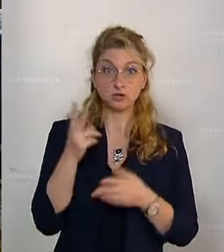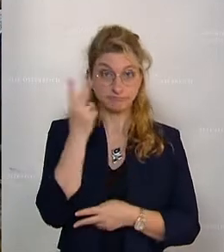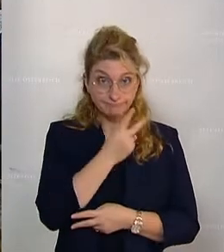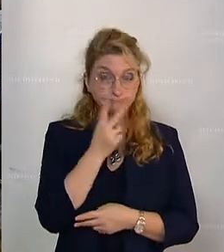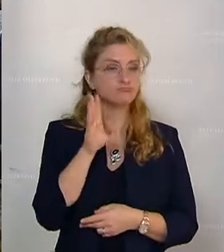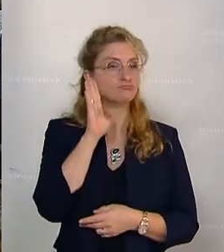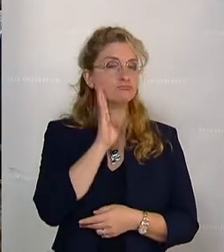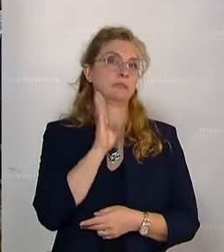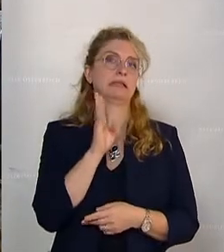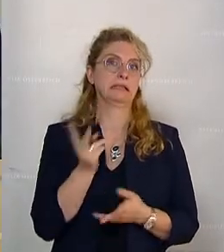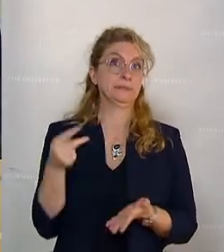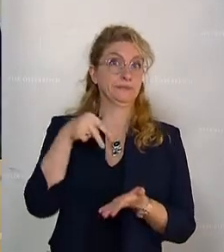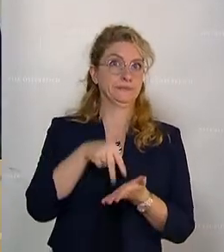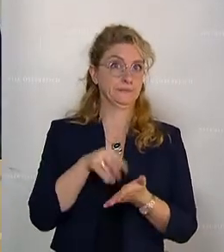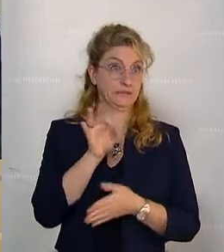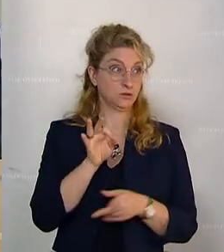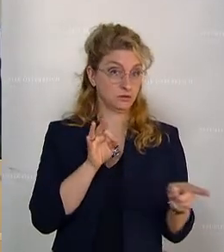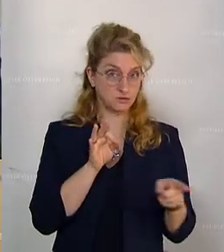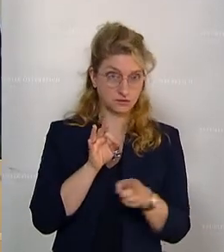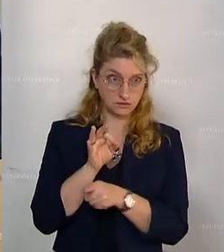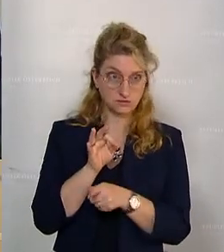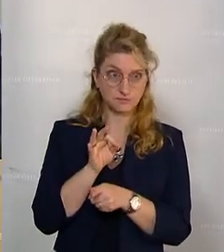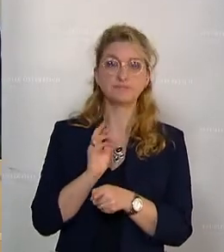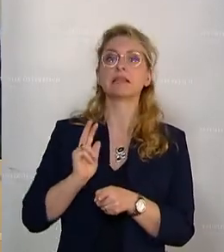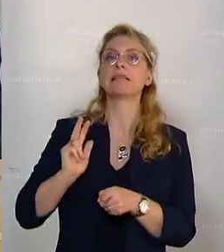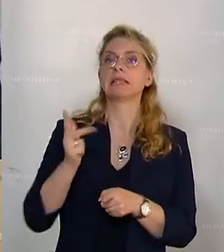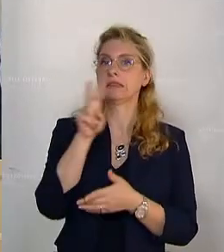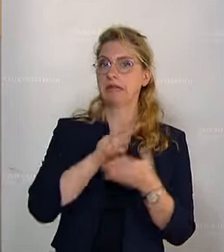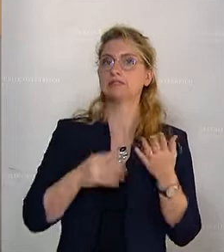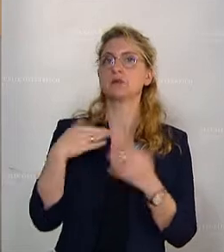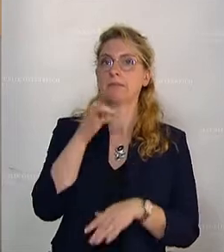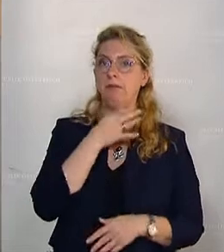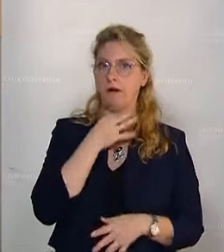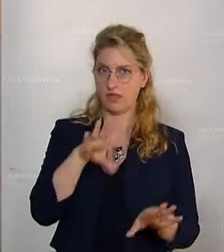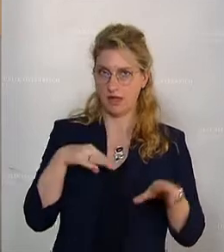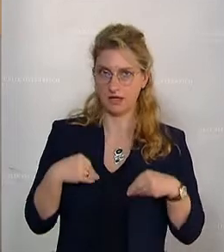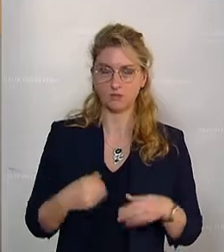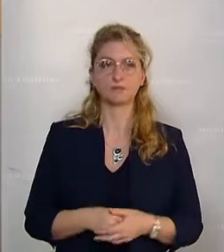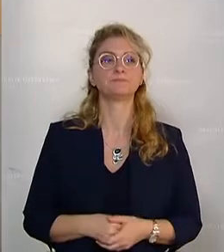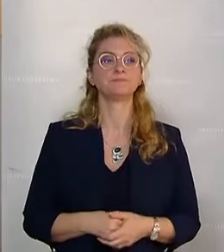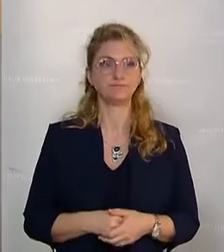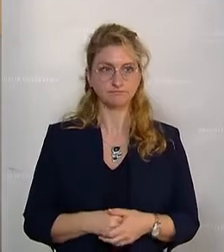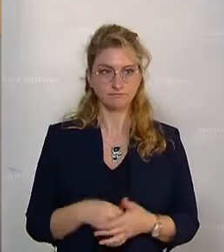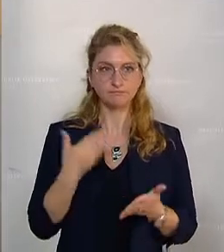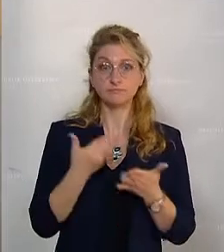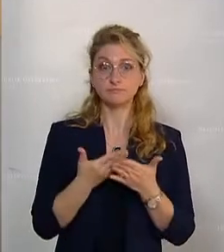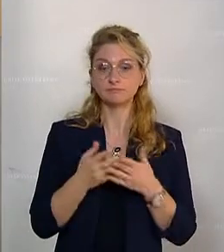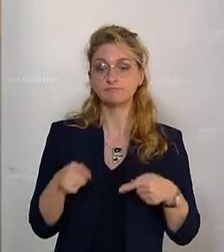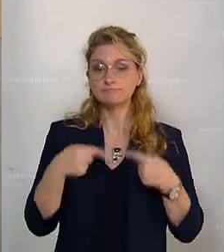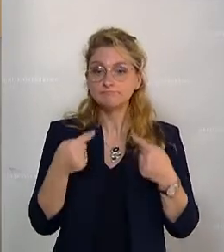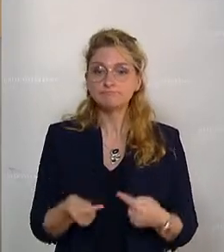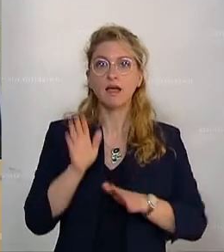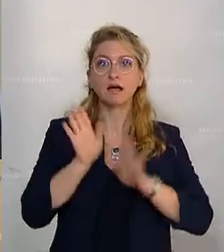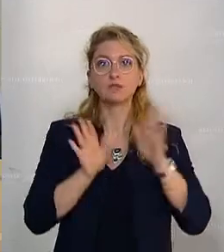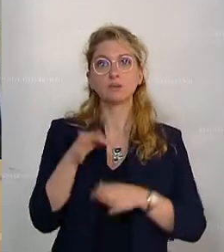ich um ein Zeichen. Der Gesetzentwurf ist in dritter Lesung mit Mehrheit angenommen. Damit gelangen wir zur Abstimmung über den